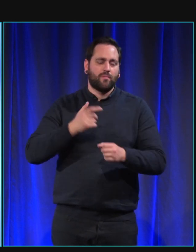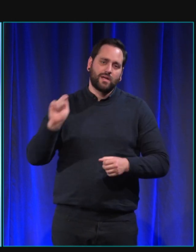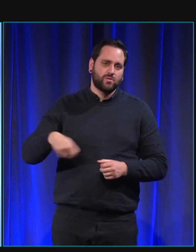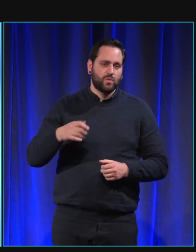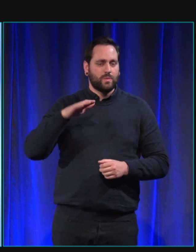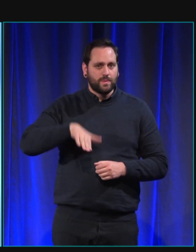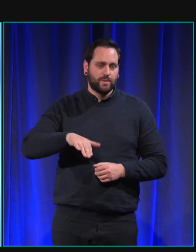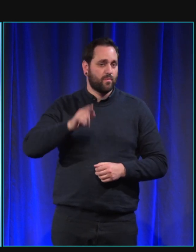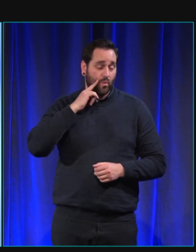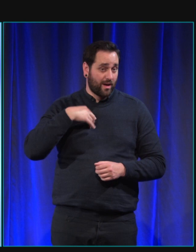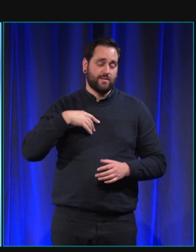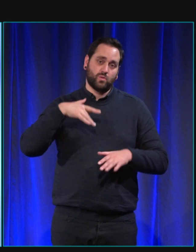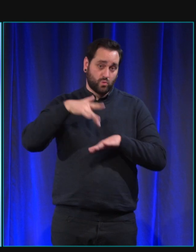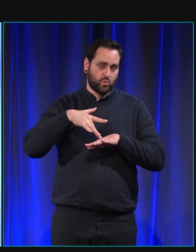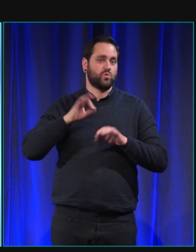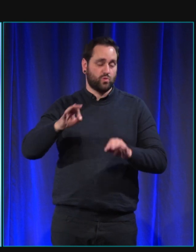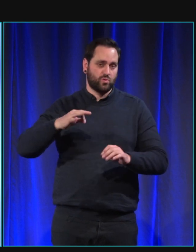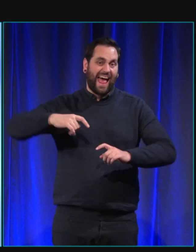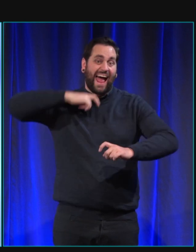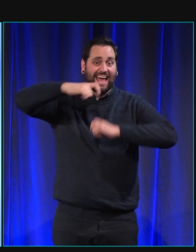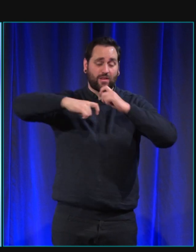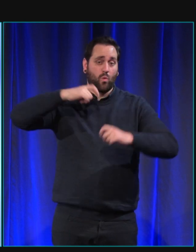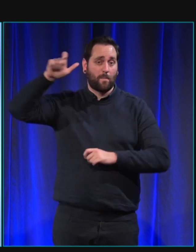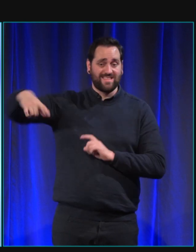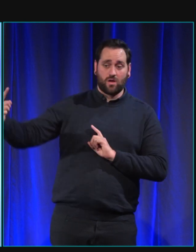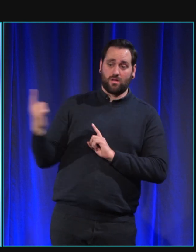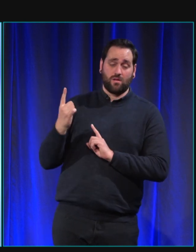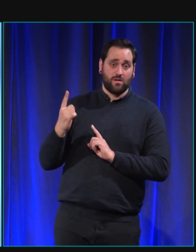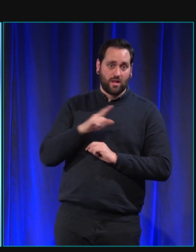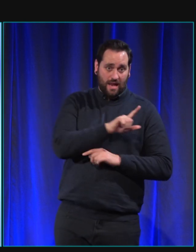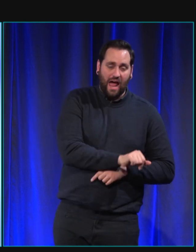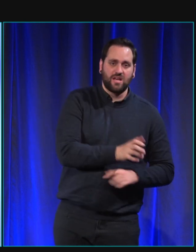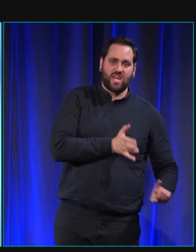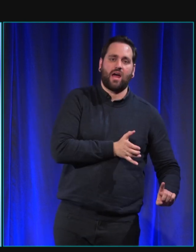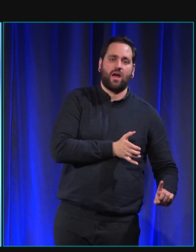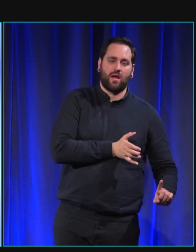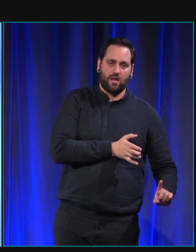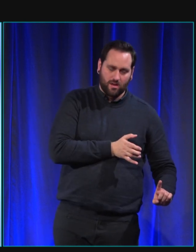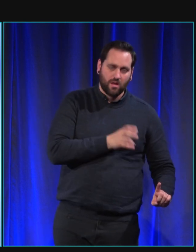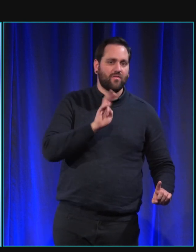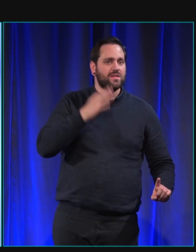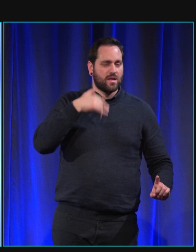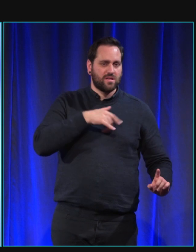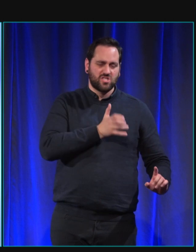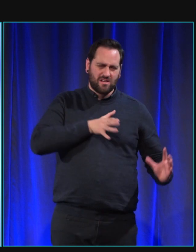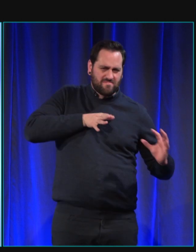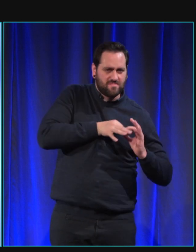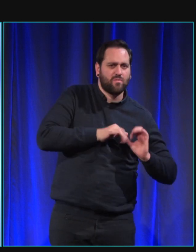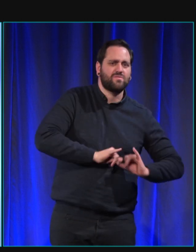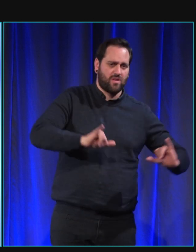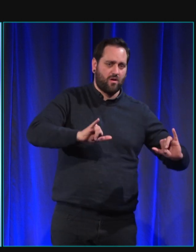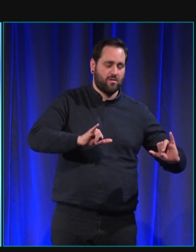été agressée face à elle et on parlait tout à l'heure du ressenti lol c'est un chien qui est très très fusionnel avec moi quand j'ai été